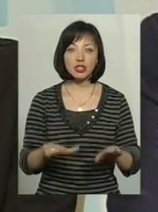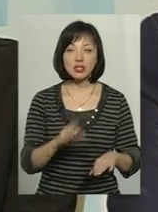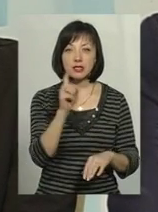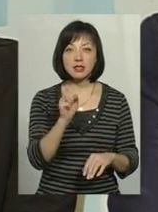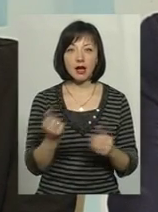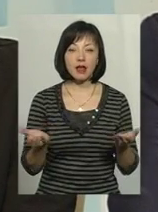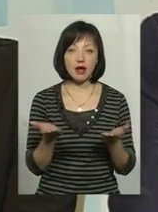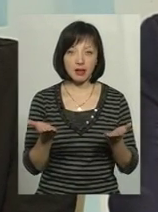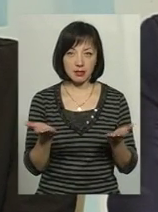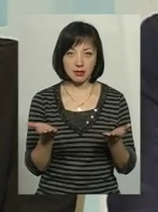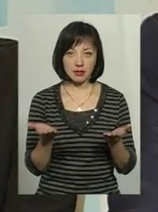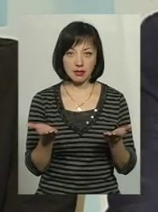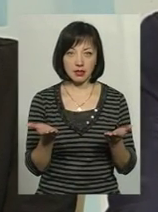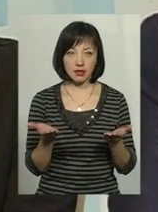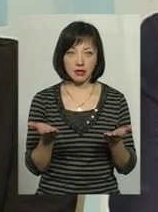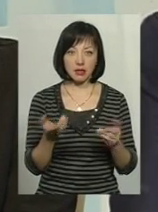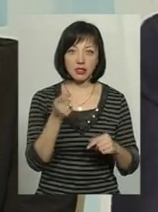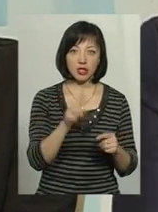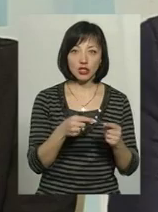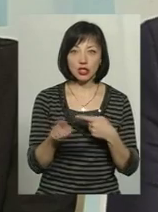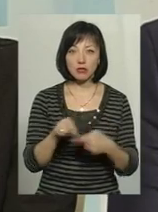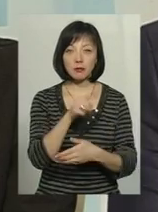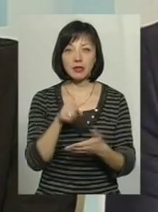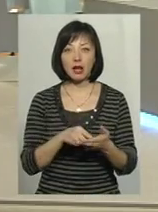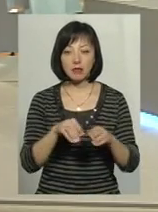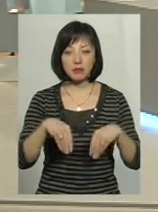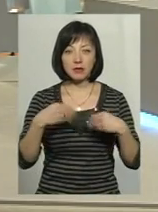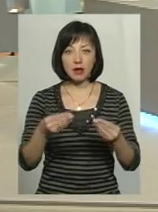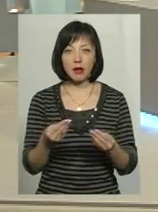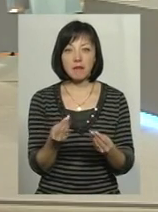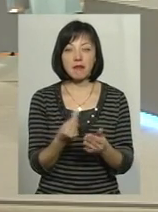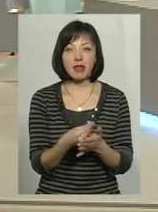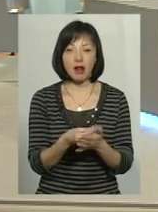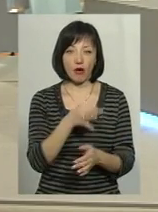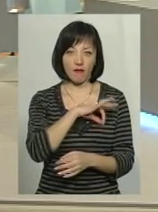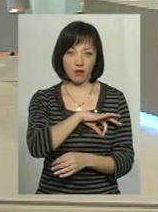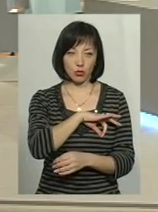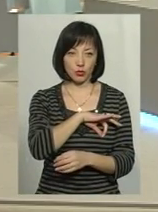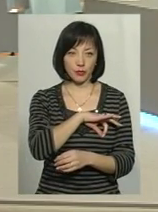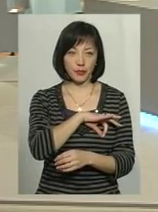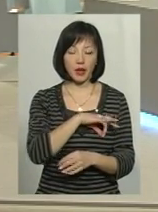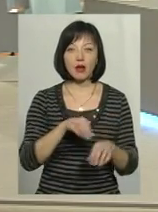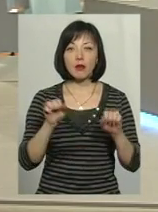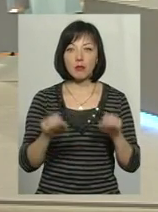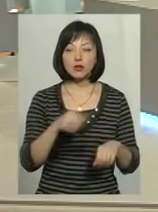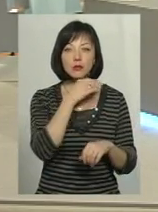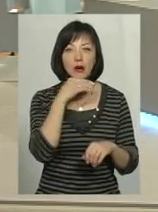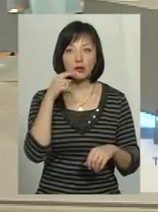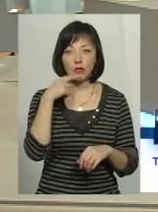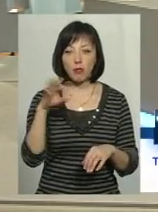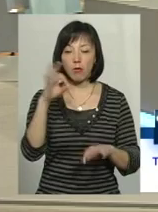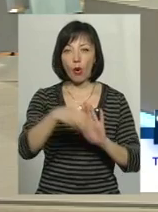якісь ті чи інші питання, які приносили безпосередньо матеріальну вигоду. Тобто ми можемо багато говорити про